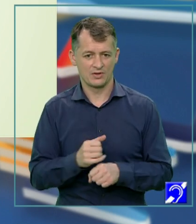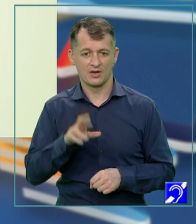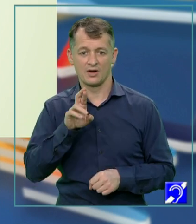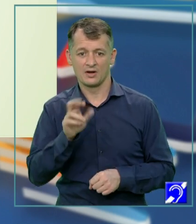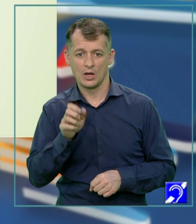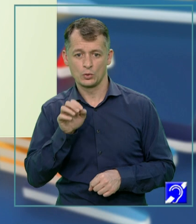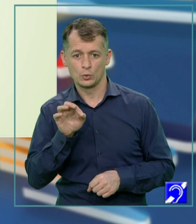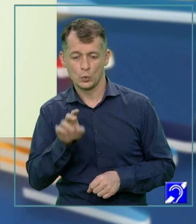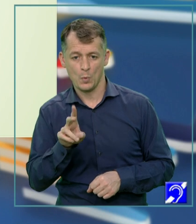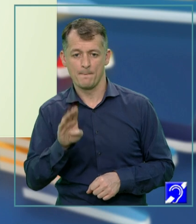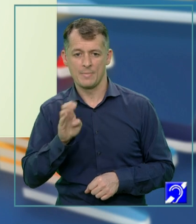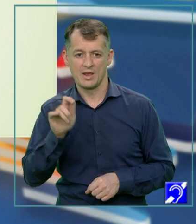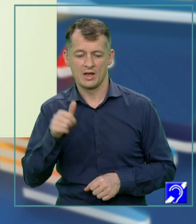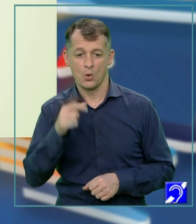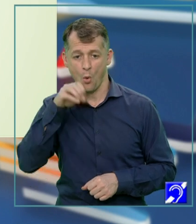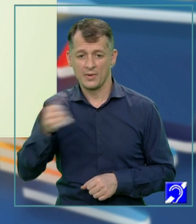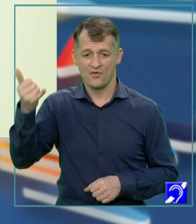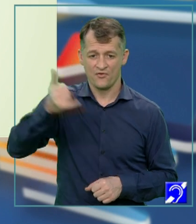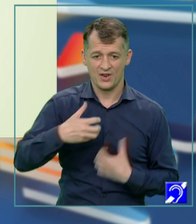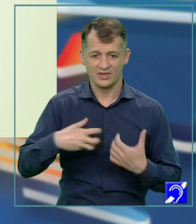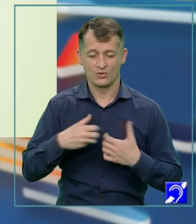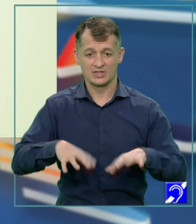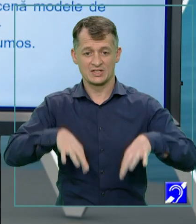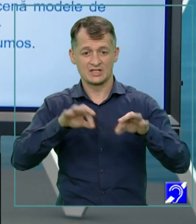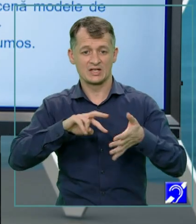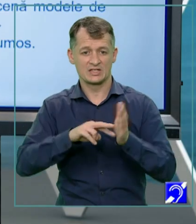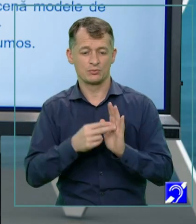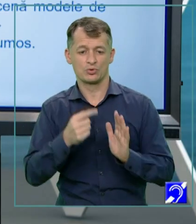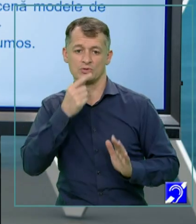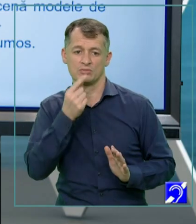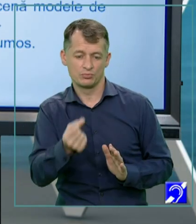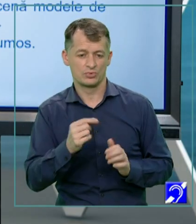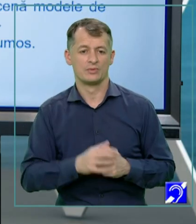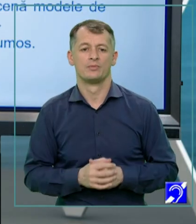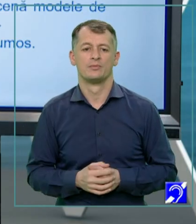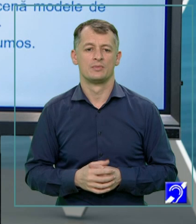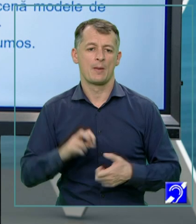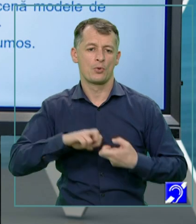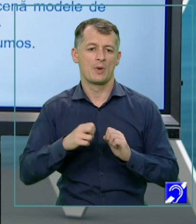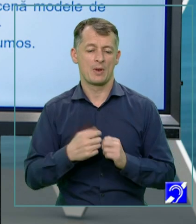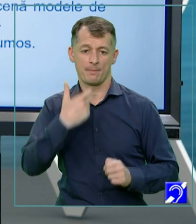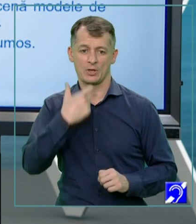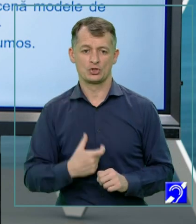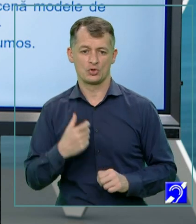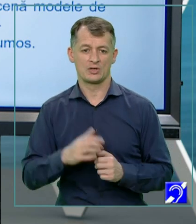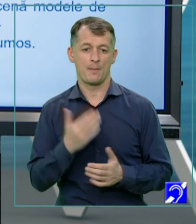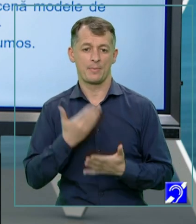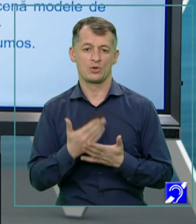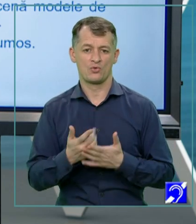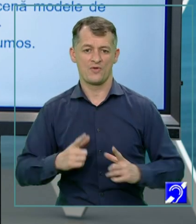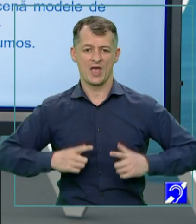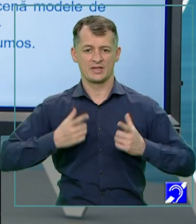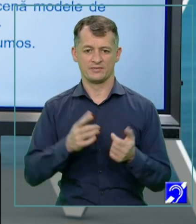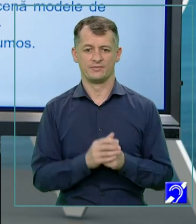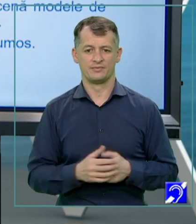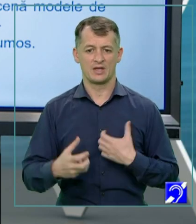Peligan spune, oamenii vin la teatru să găsească răspunsuri la problemele personale, la problemele despre viață.